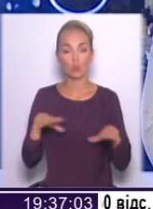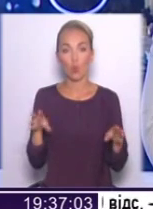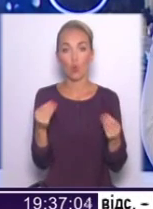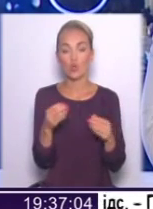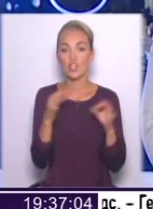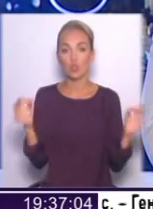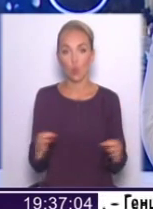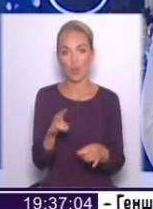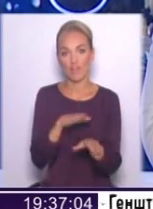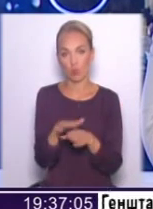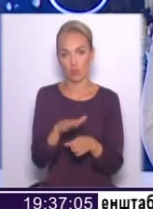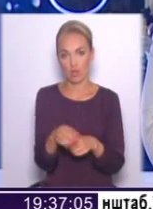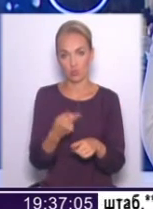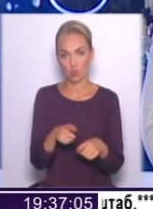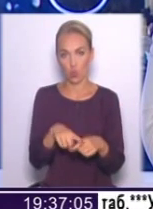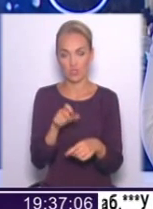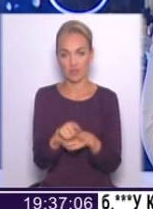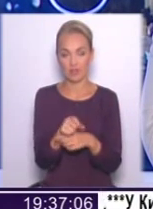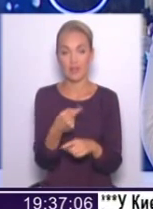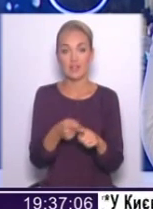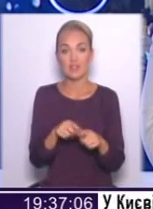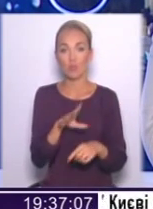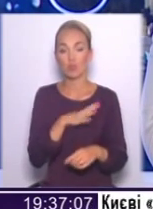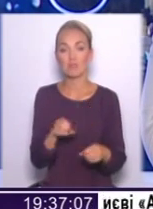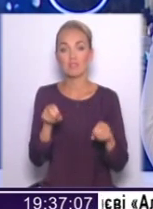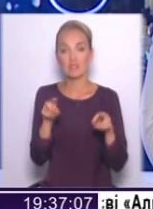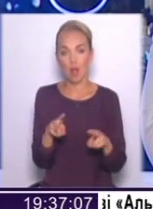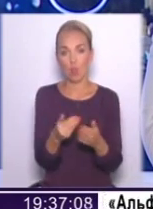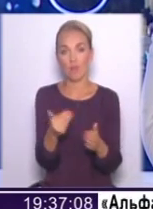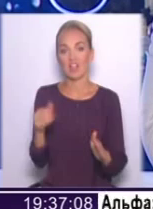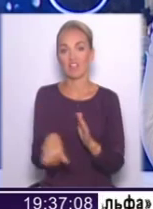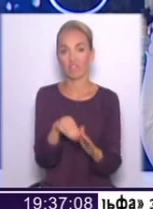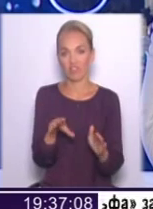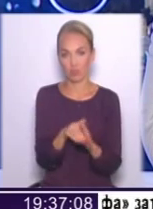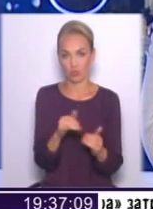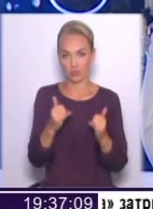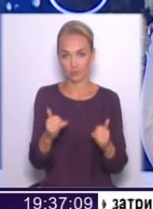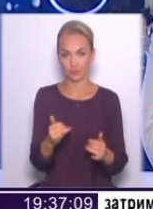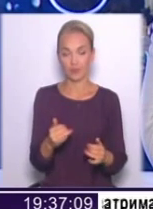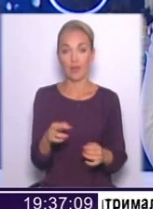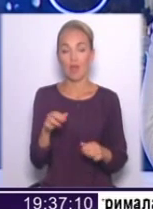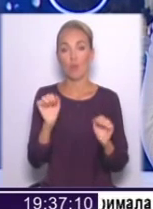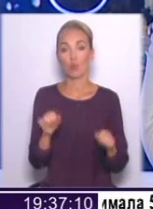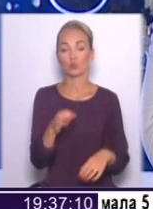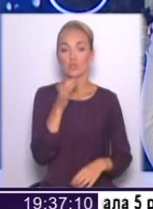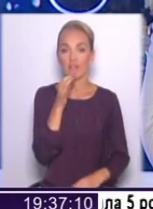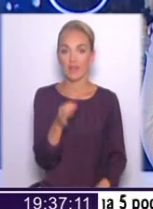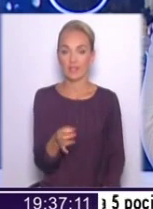виконання цієї завдання. Це була спеціальна передвиборча річ перед виборами 2002 року. І ви знаєте, я можу навести